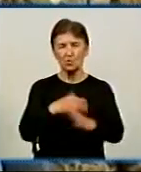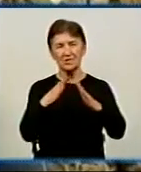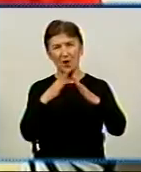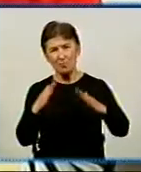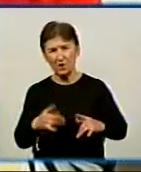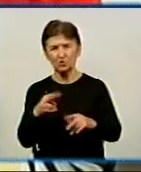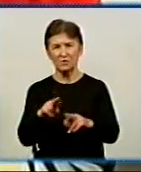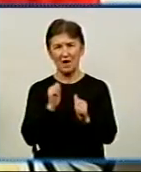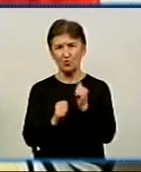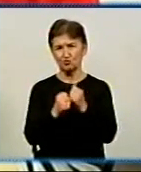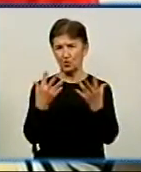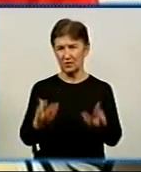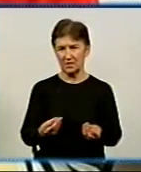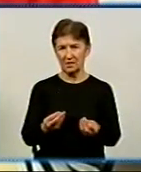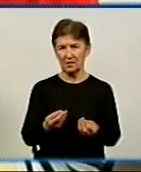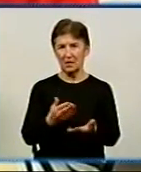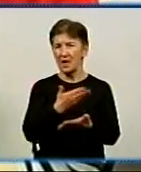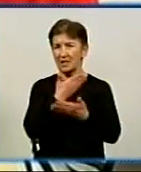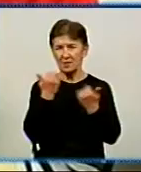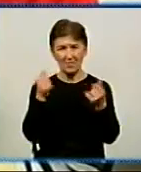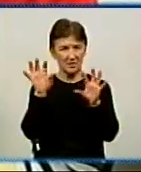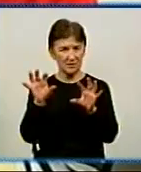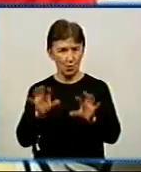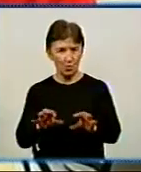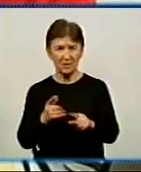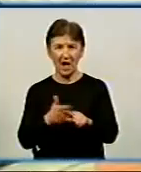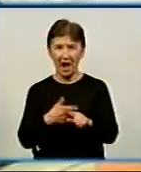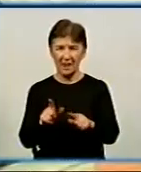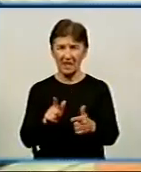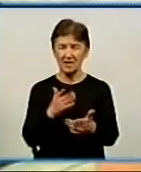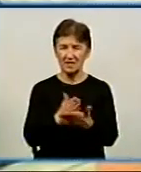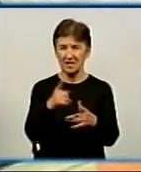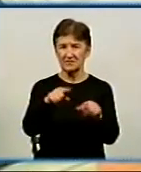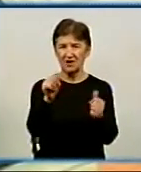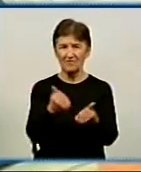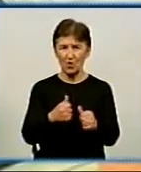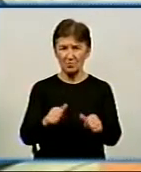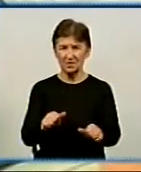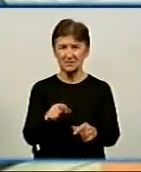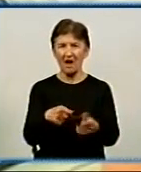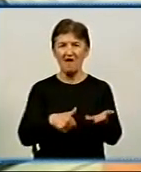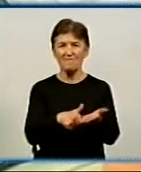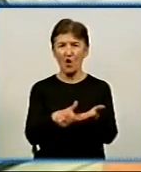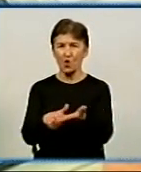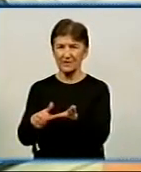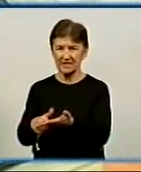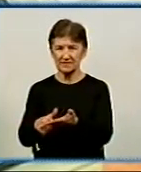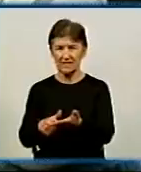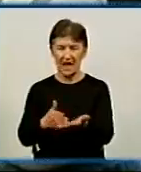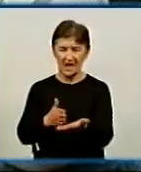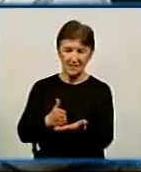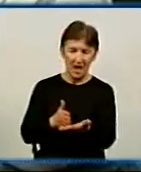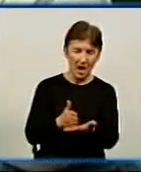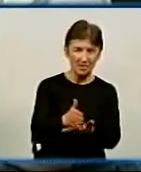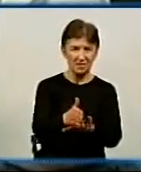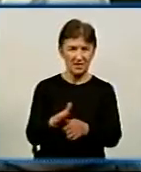кожного дня. В Україні немає закону про капеланів, але сама діяльність має форму, формат волонтерський. Напрямки діяльності вже можна